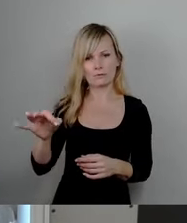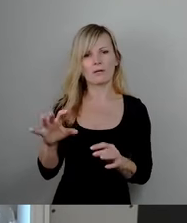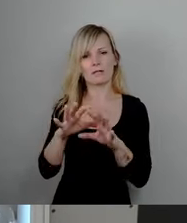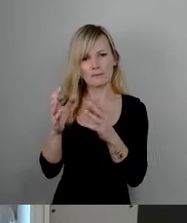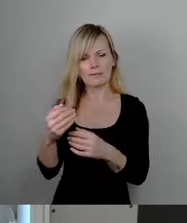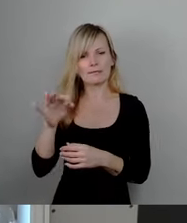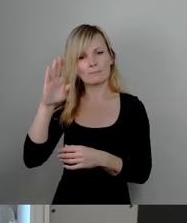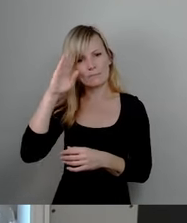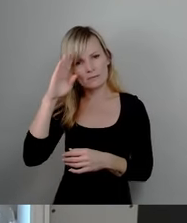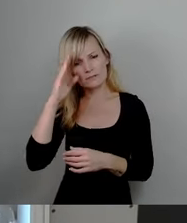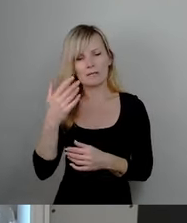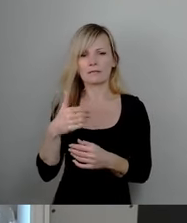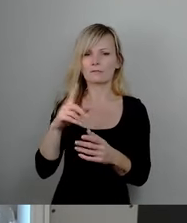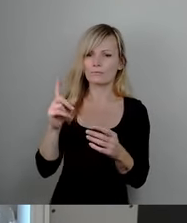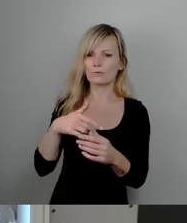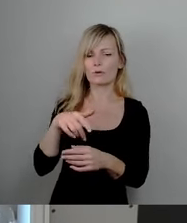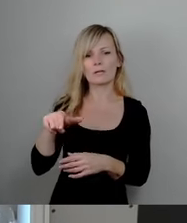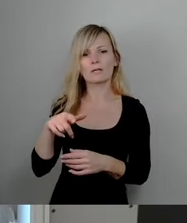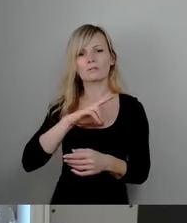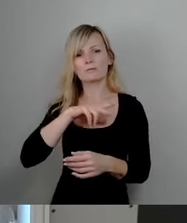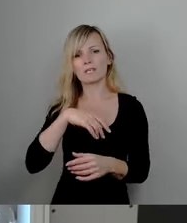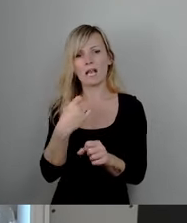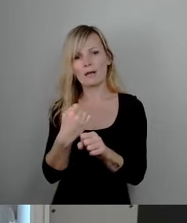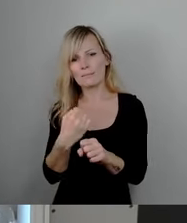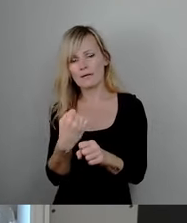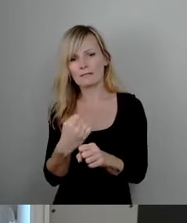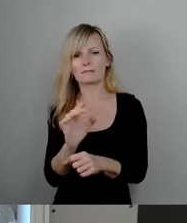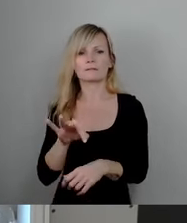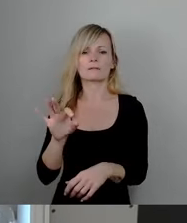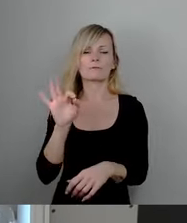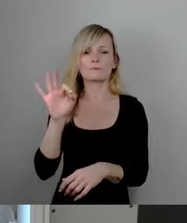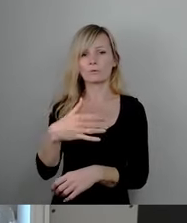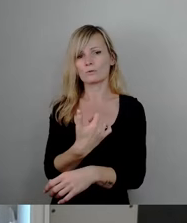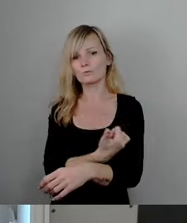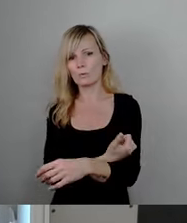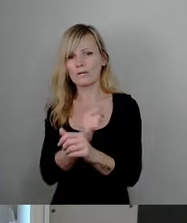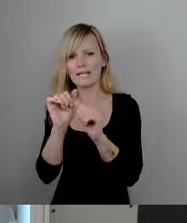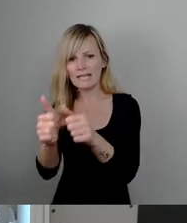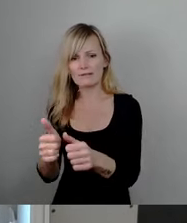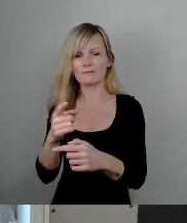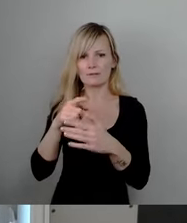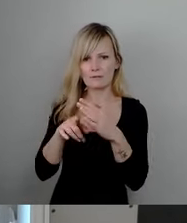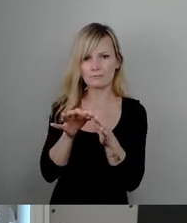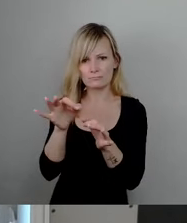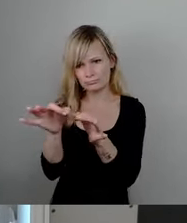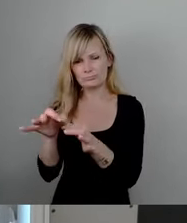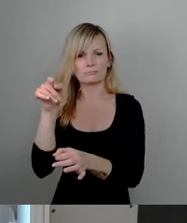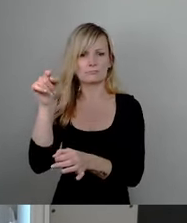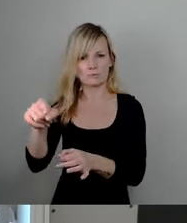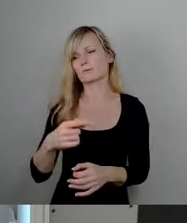auch für die Streetworker, für Sozialarbeiter, für die Drogenhilfe und alle diejenigen, die in diesem